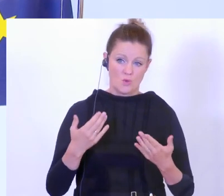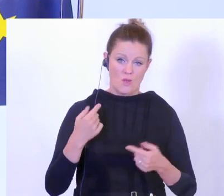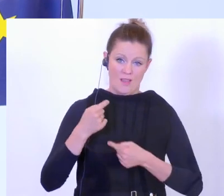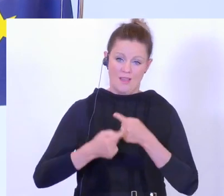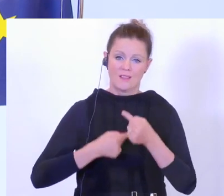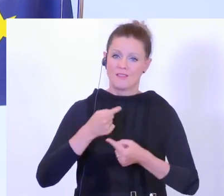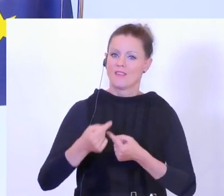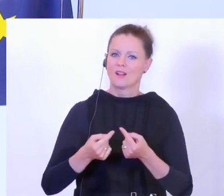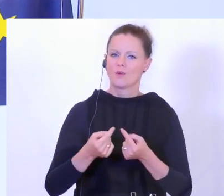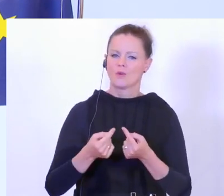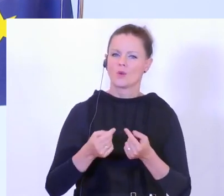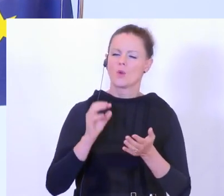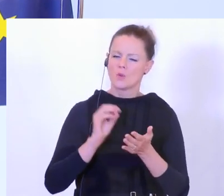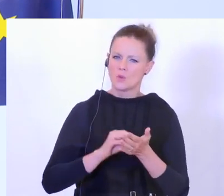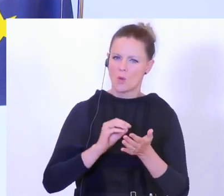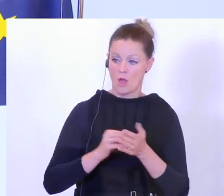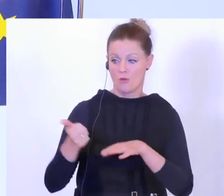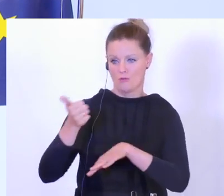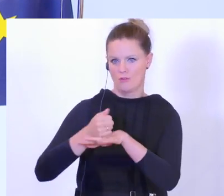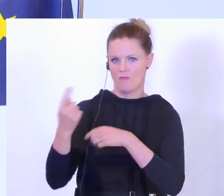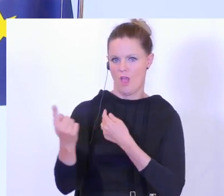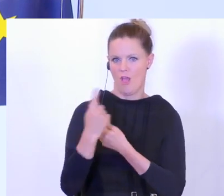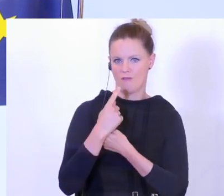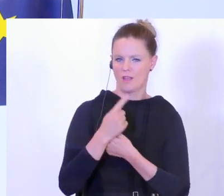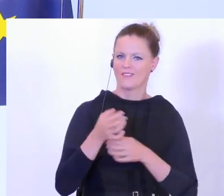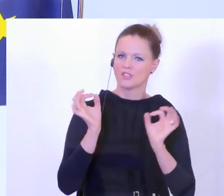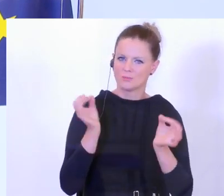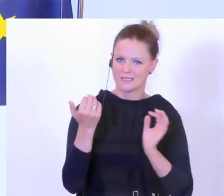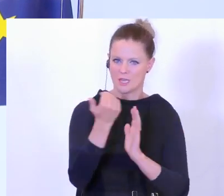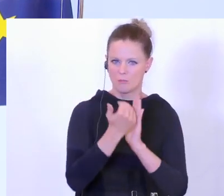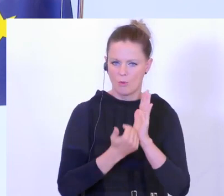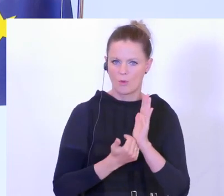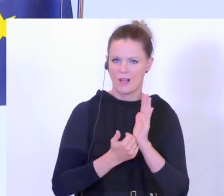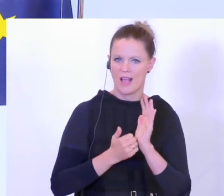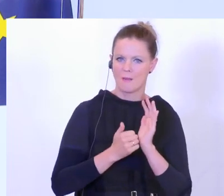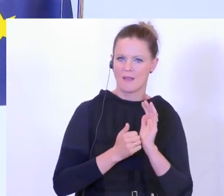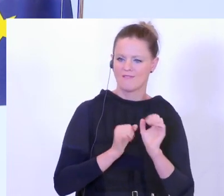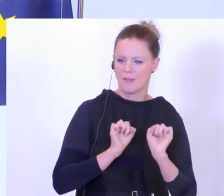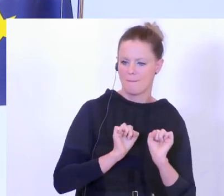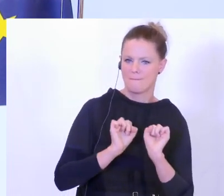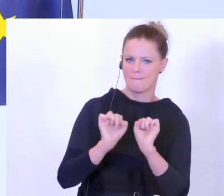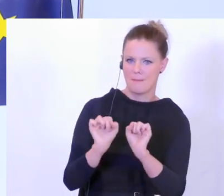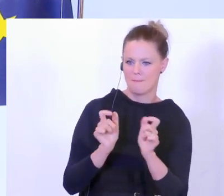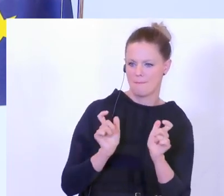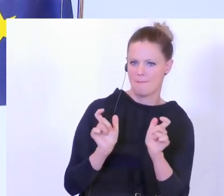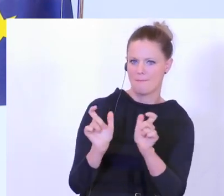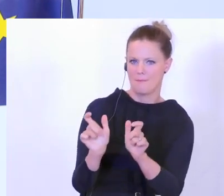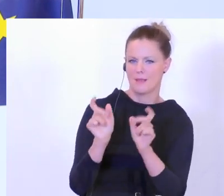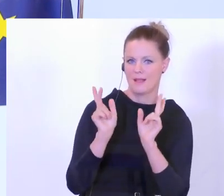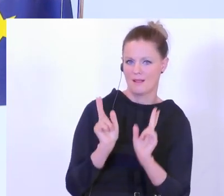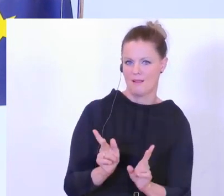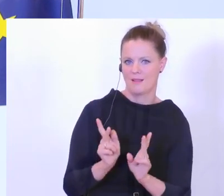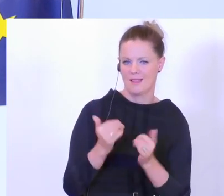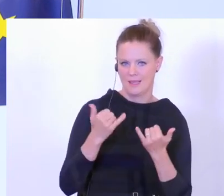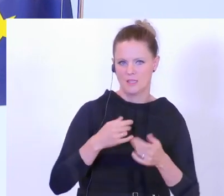weiterhin über Auftrag unserer Chefs spezielle Programme, dass wir dem ordentlich entgegensteuern können. Als